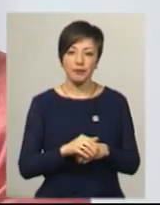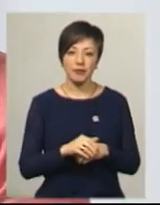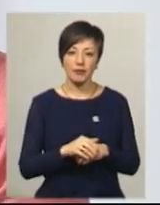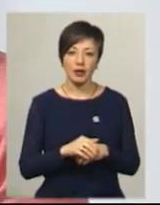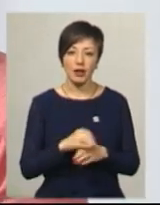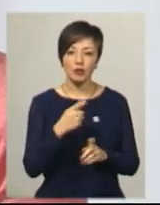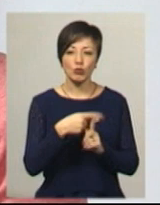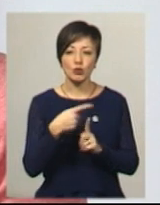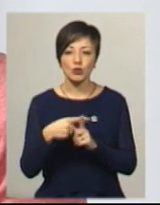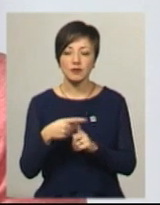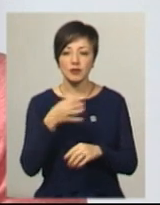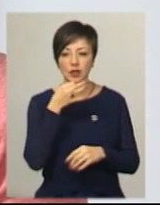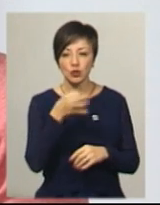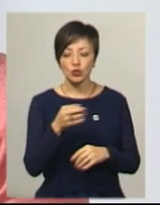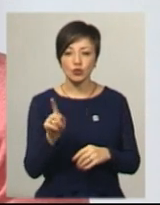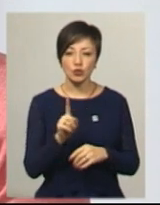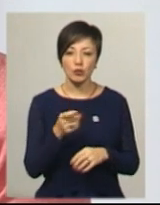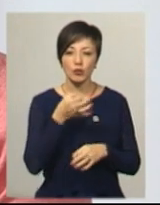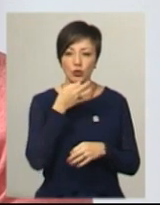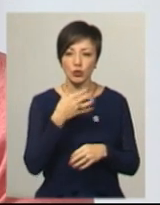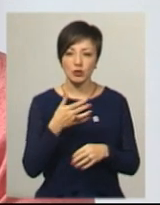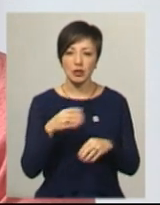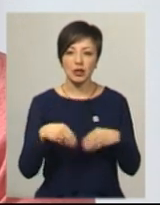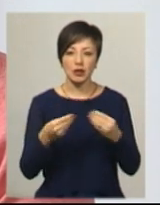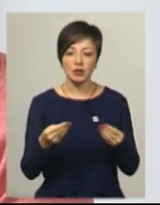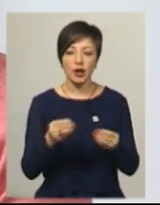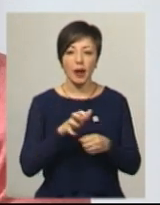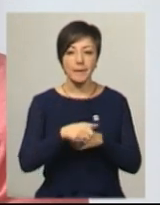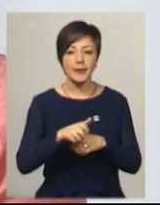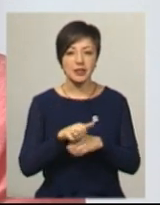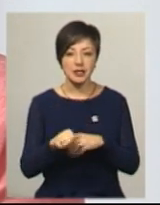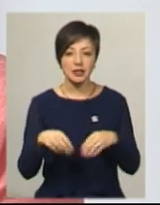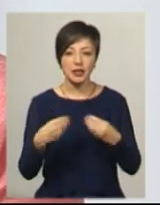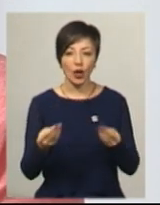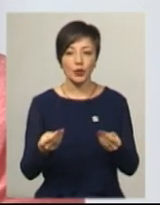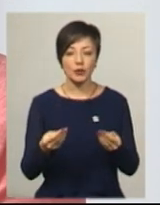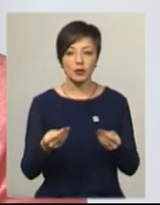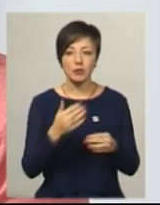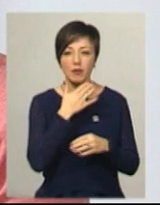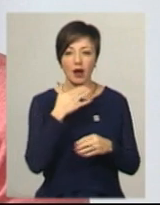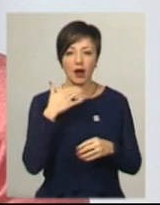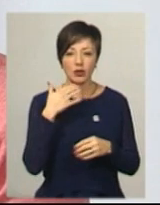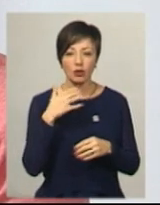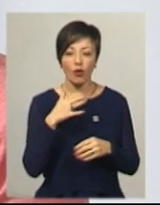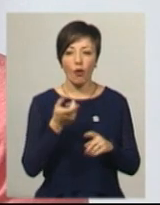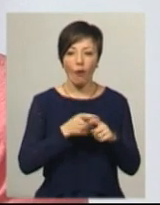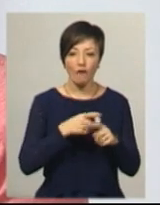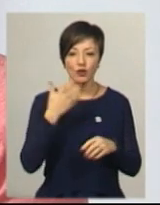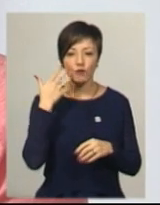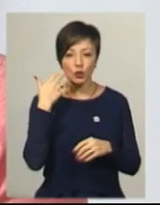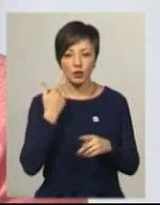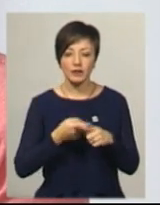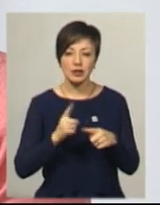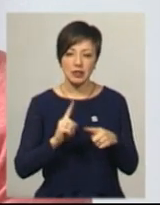З плюсів, скажу, те, що їй подобається, їм дають апельсини, їм дають багато овочів, фруктів, і